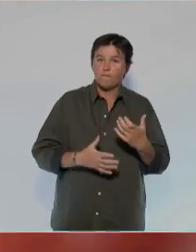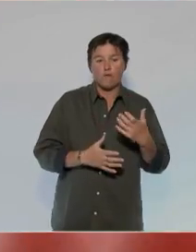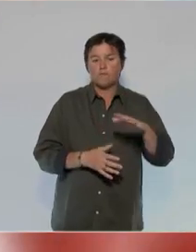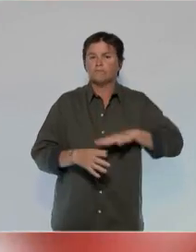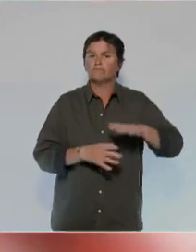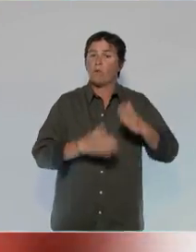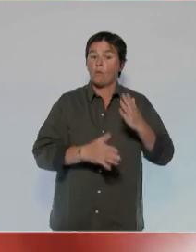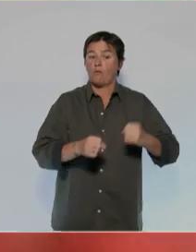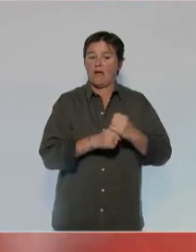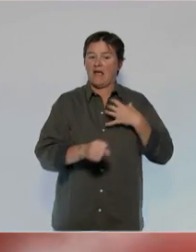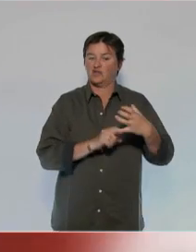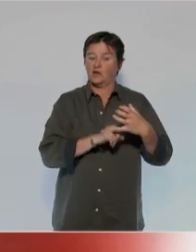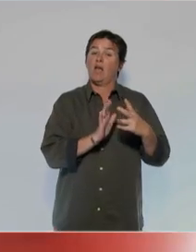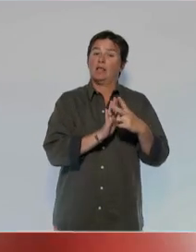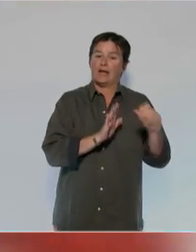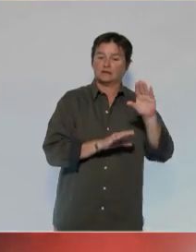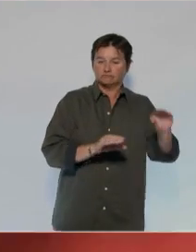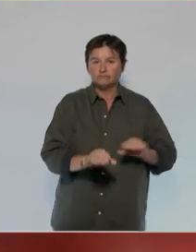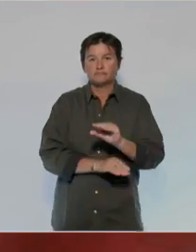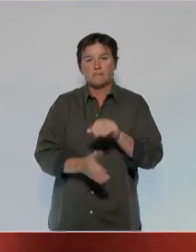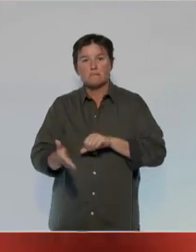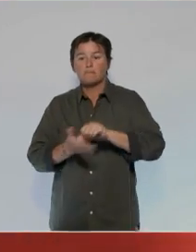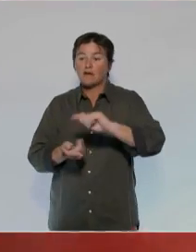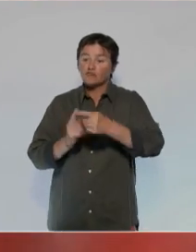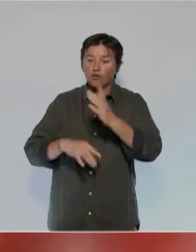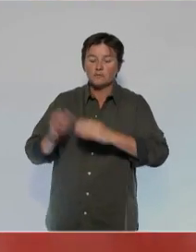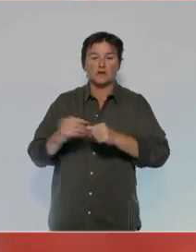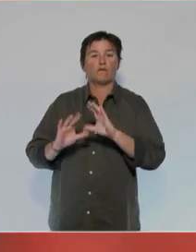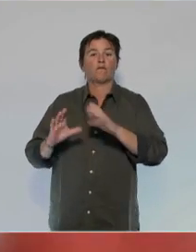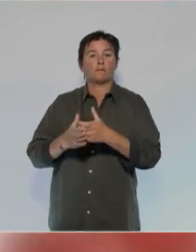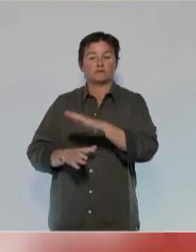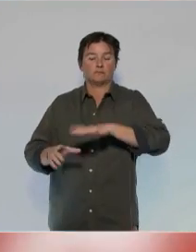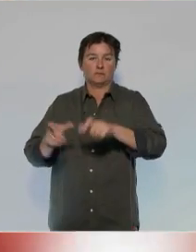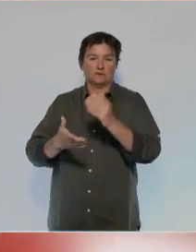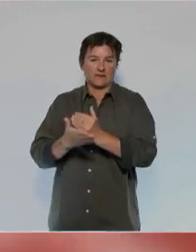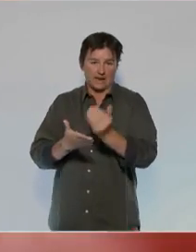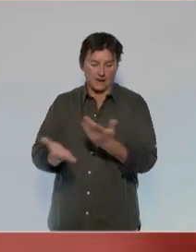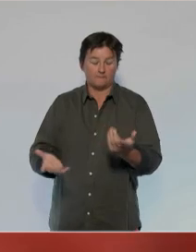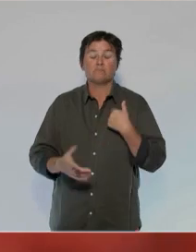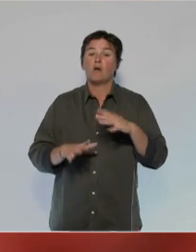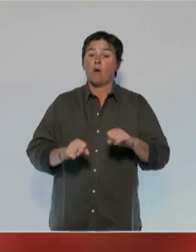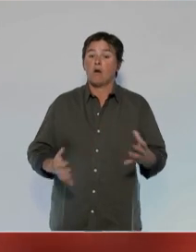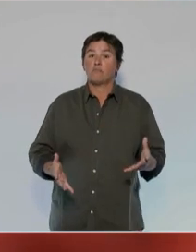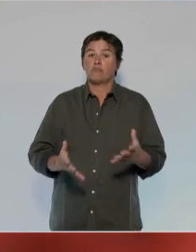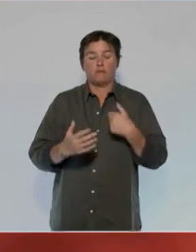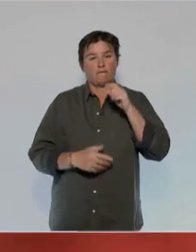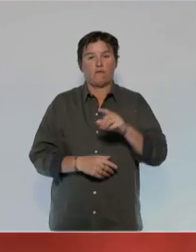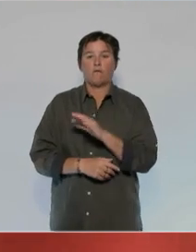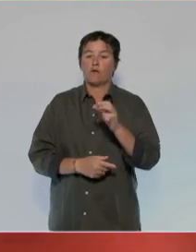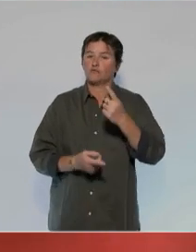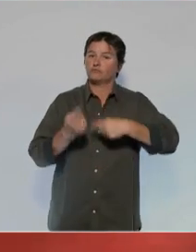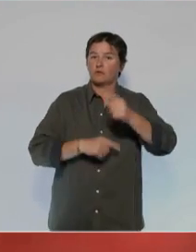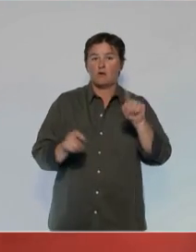taxerai la richesse qu'ils créent pour payer la reconversion et la formation des salariés. Pour relancer l'emploi, je ferai de la France la